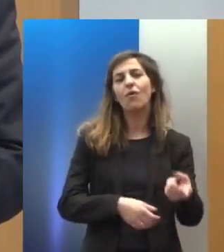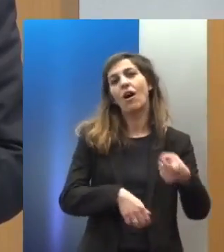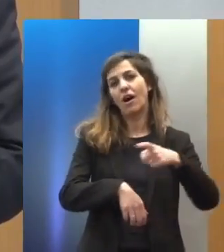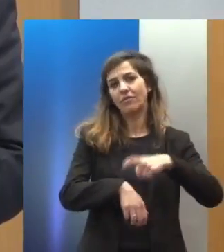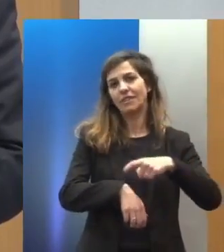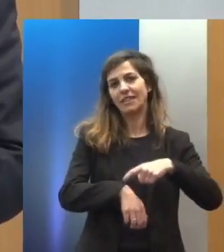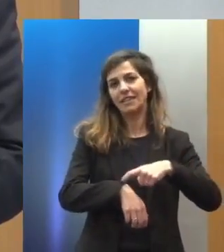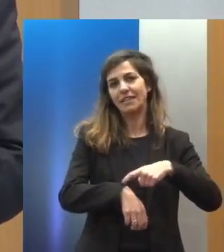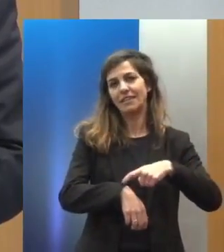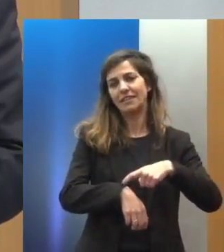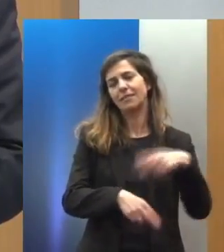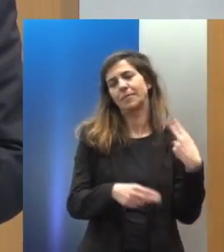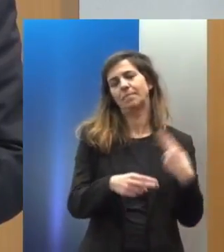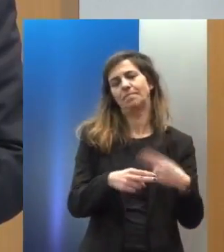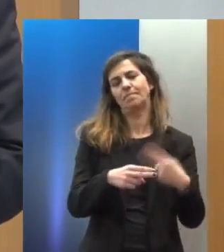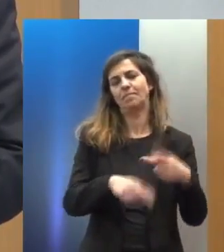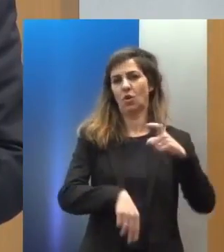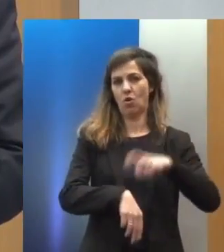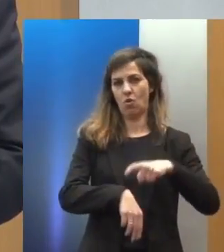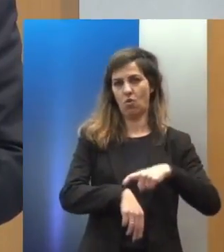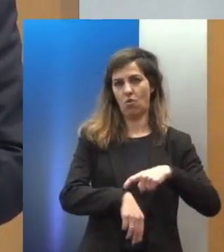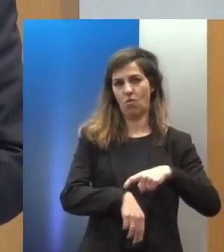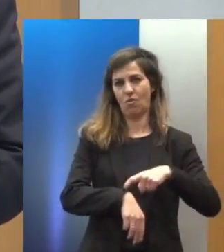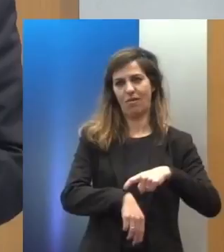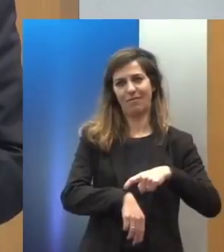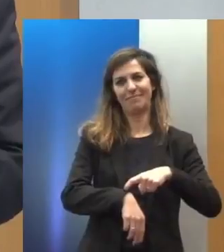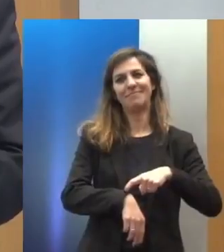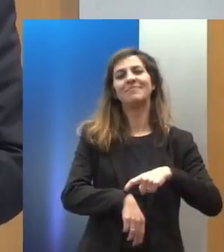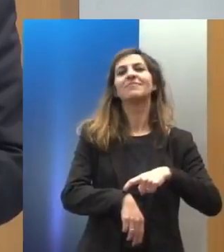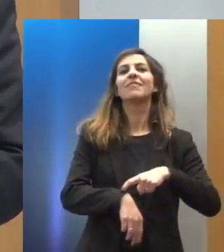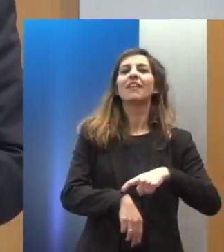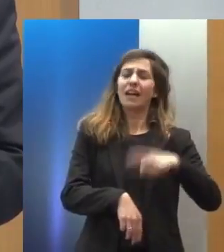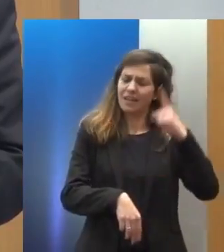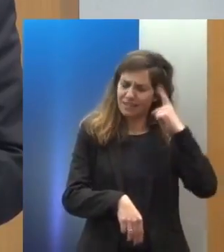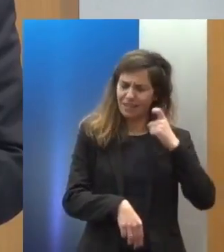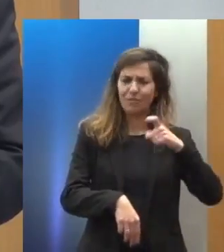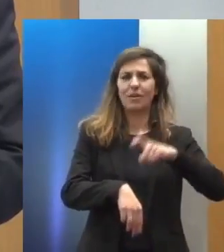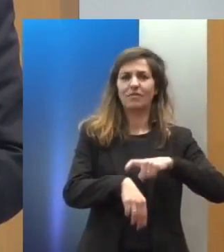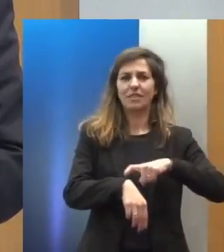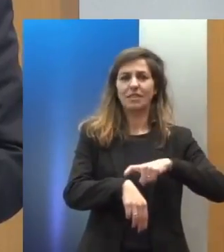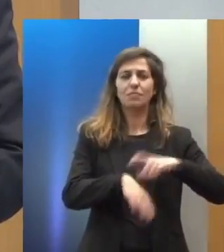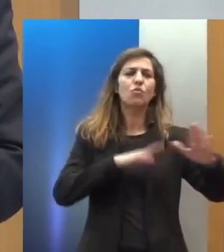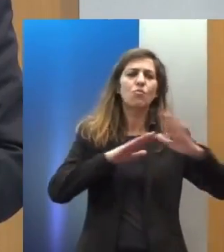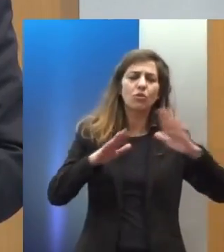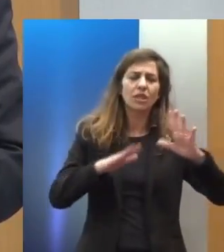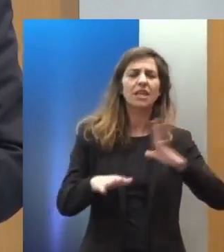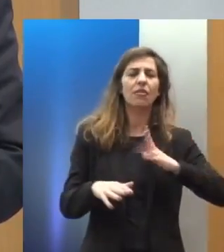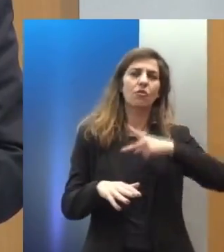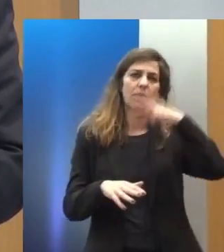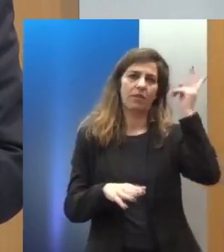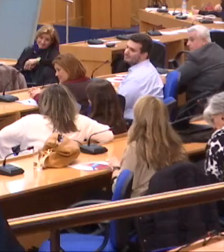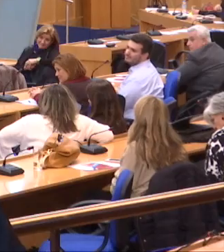ιστορικής συγκυρίας, που δείχνει να βάλουμε γεωμετρική πρόοδο κατά του διεθνούς και εκτιμένου προστασίες των ανθρωπίνων